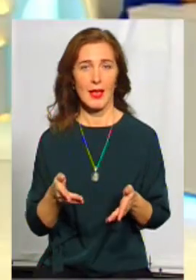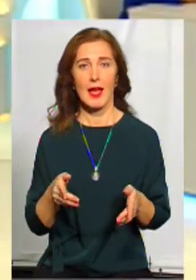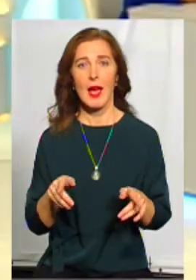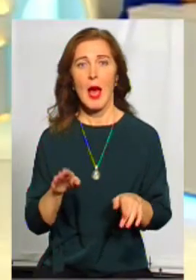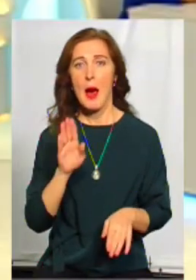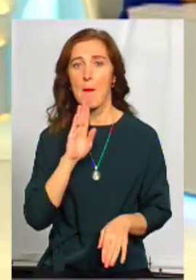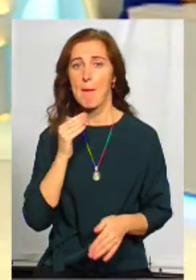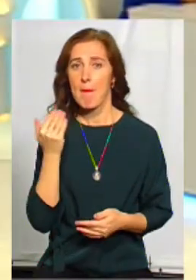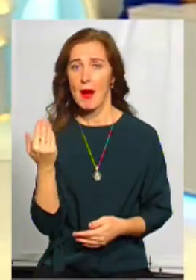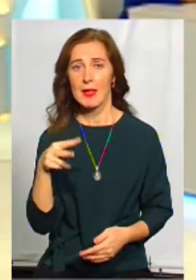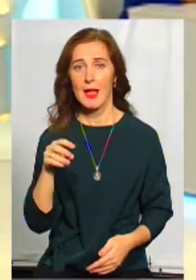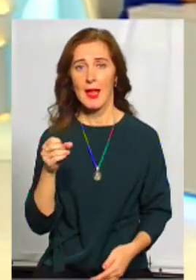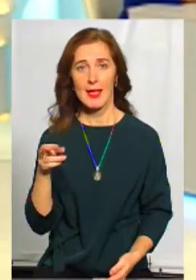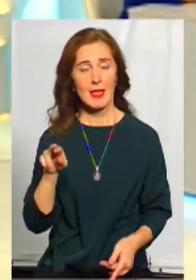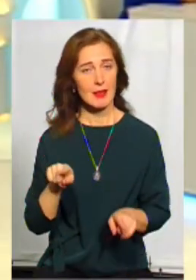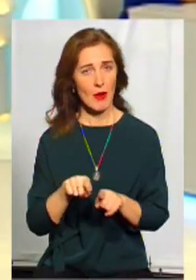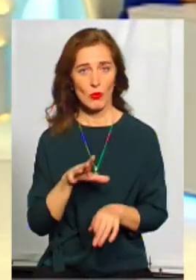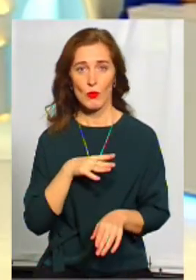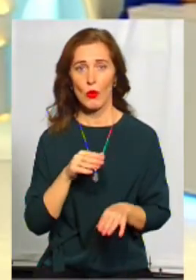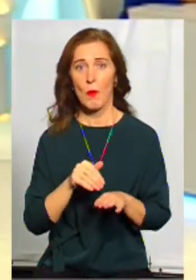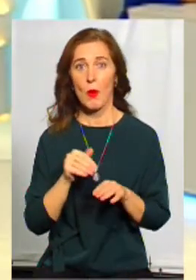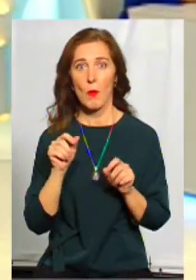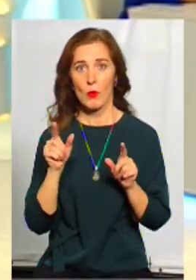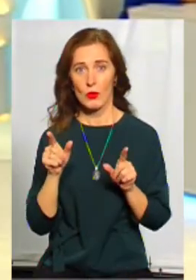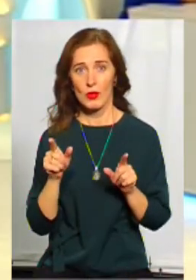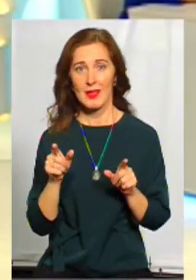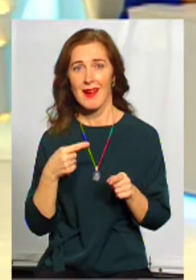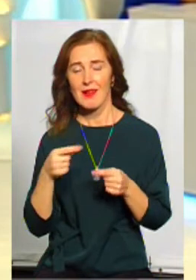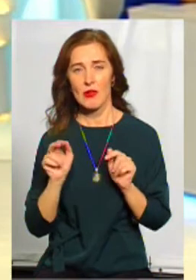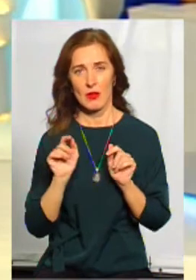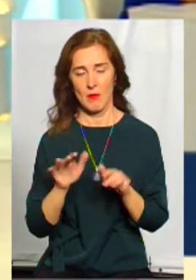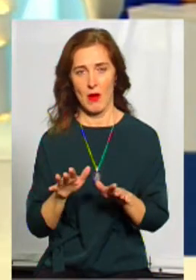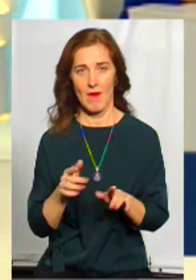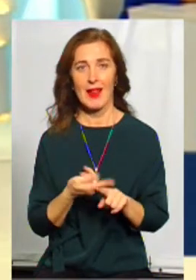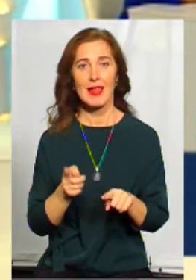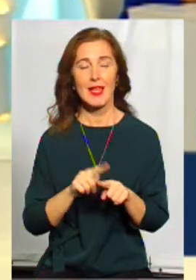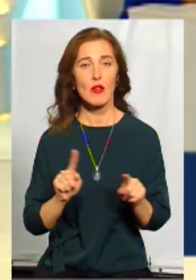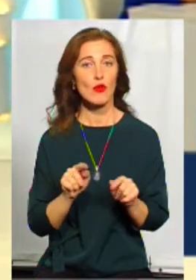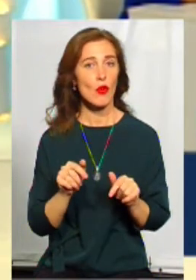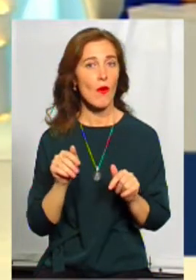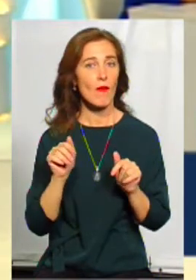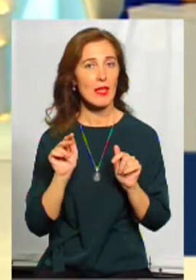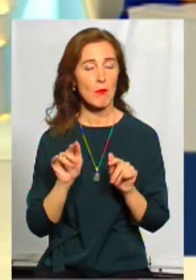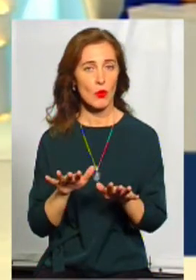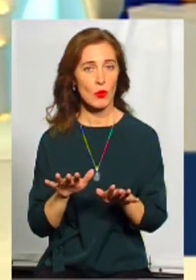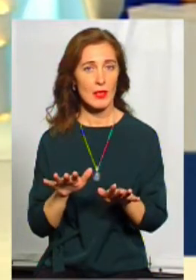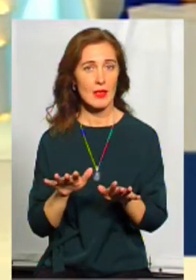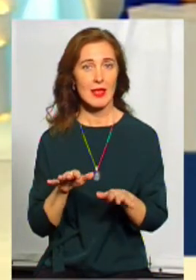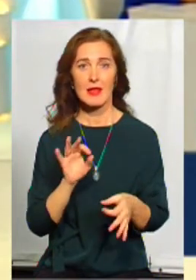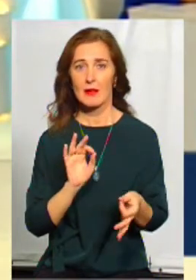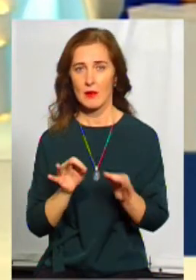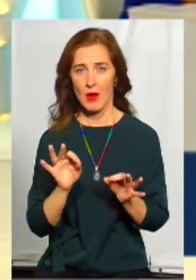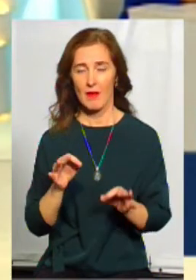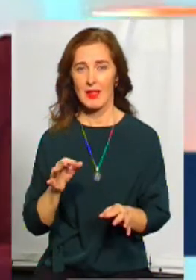також була пробуджена до того. Інша справа, що те, що відбулося, справді